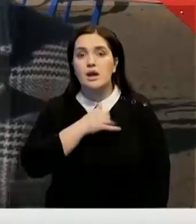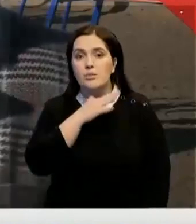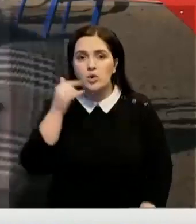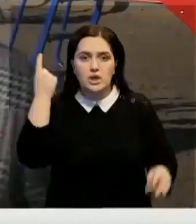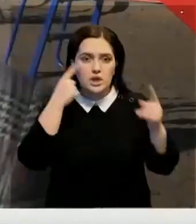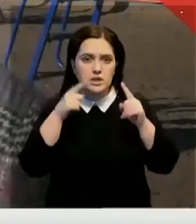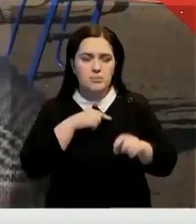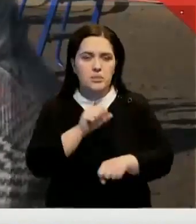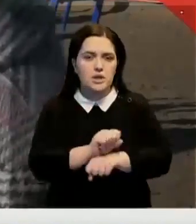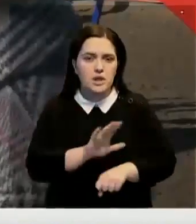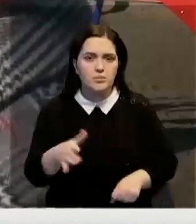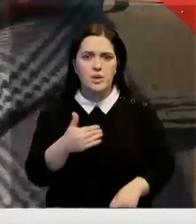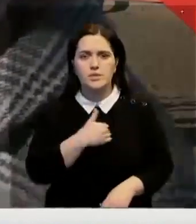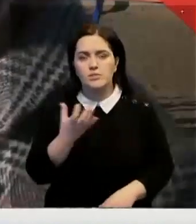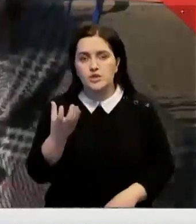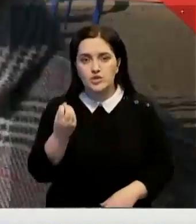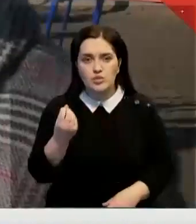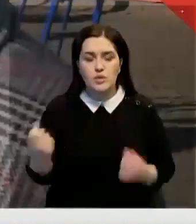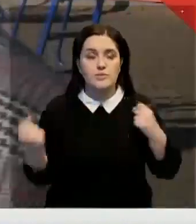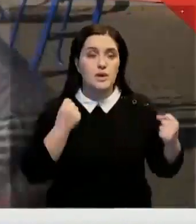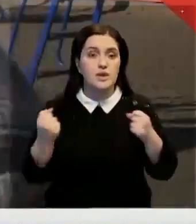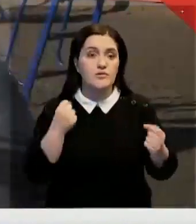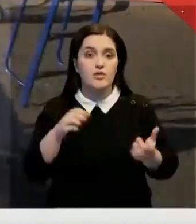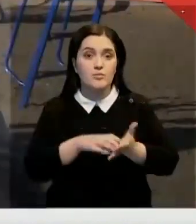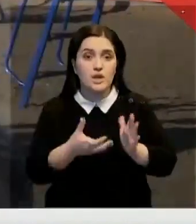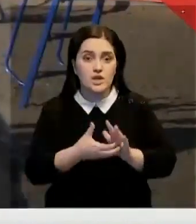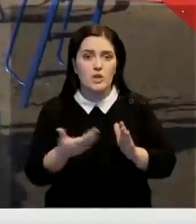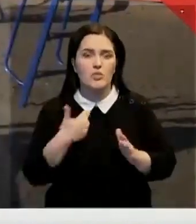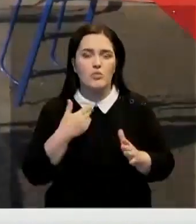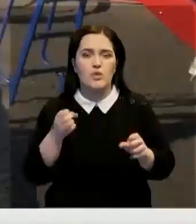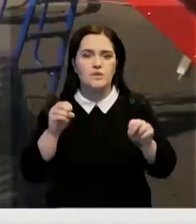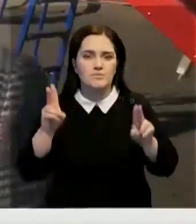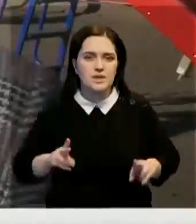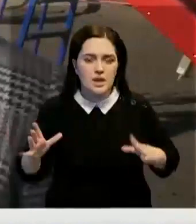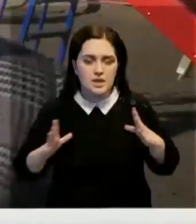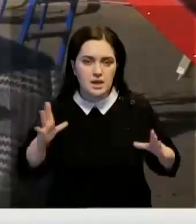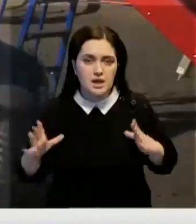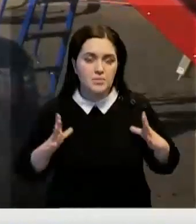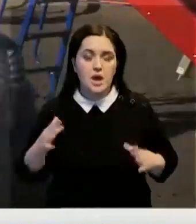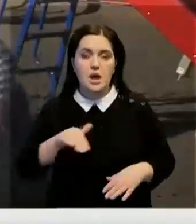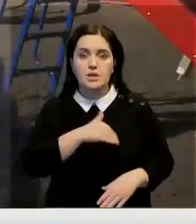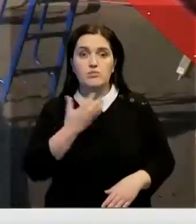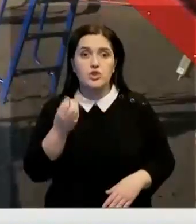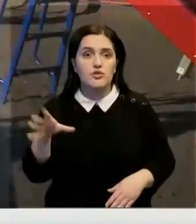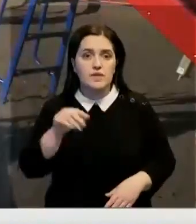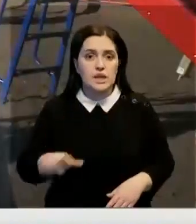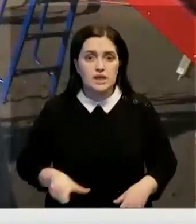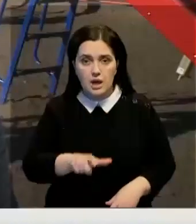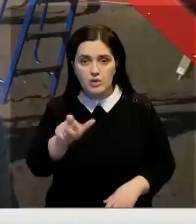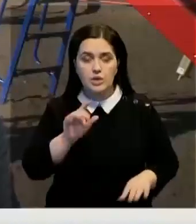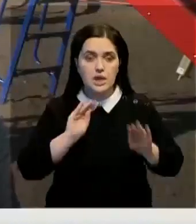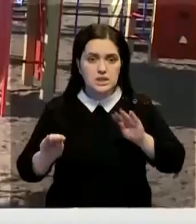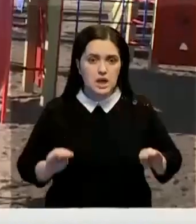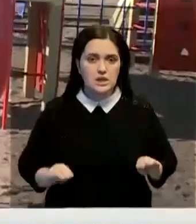останавливаться. Мы хотим здесь еще спортивную площадку, воркаут-площадку хотим. Хотим вообще еще все дороги наши сделать